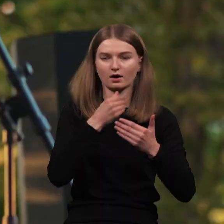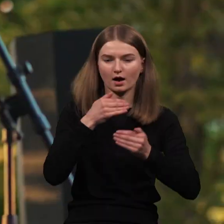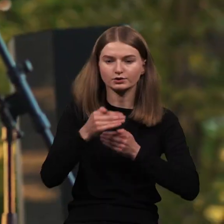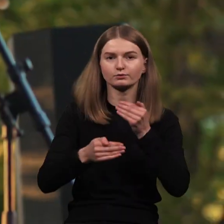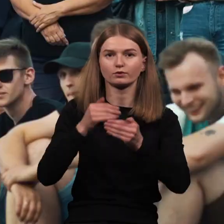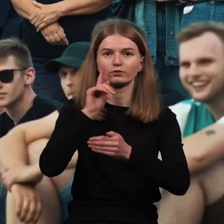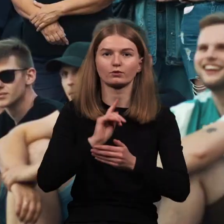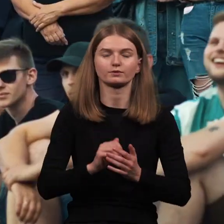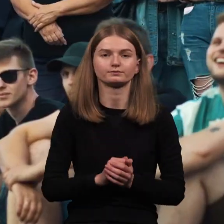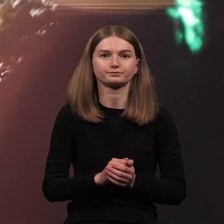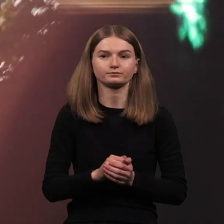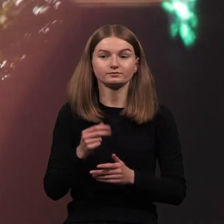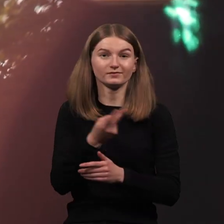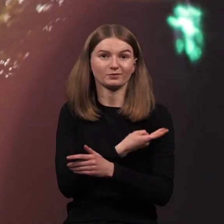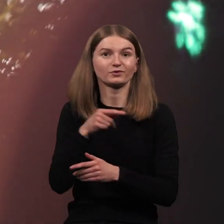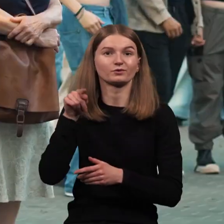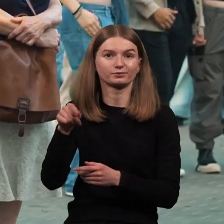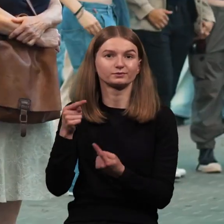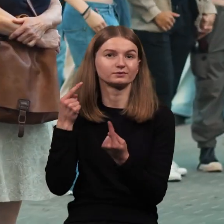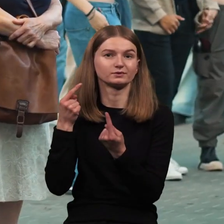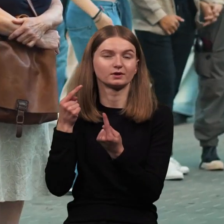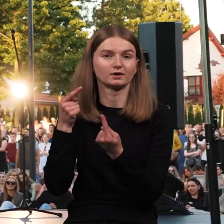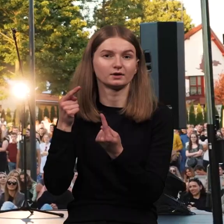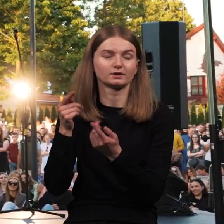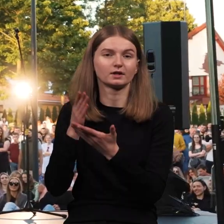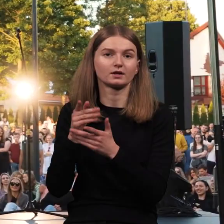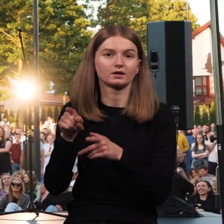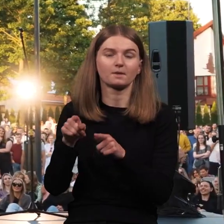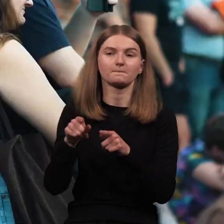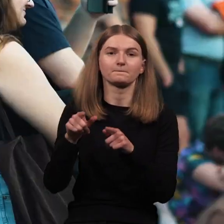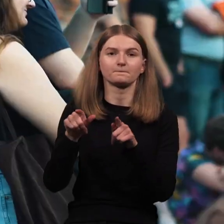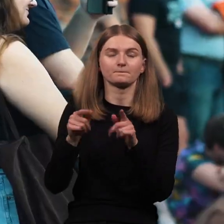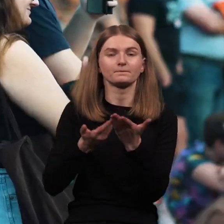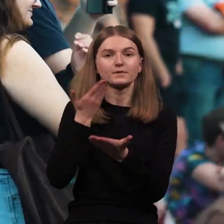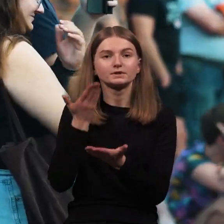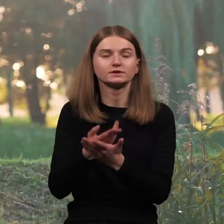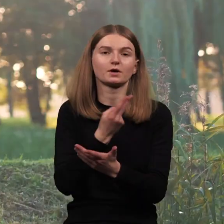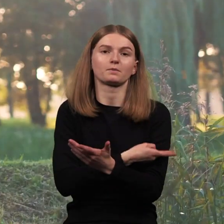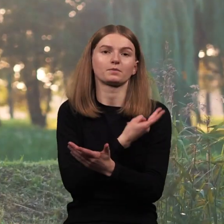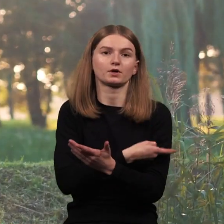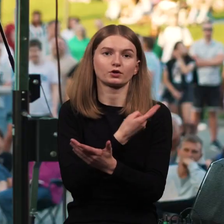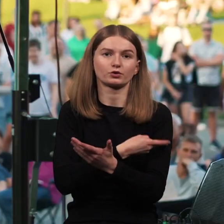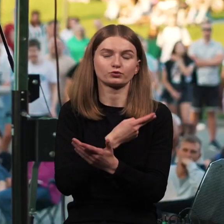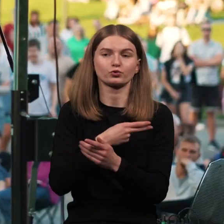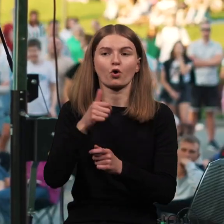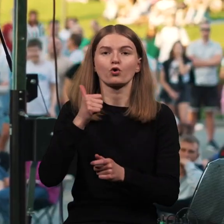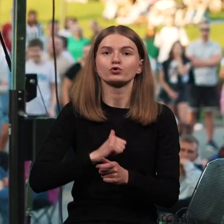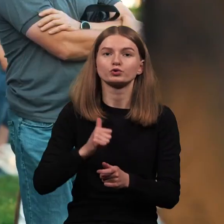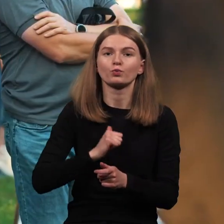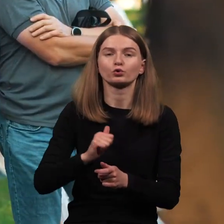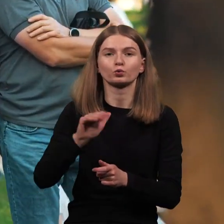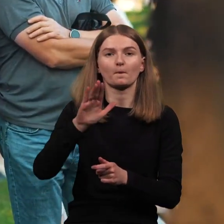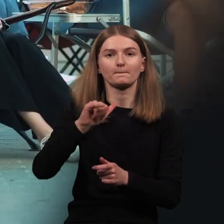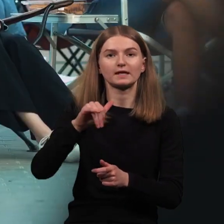programoje stengiamasi atskleisti pasienio regionų šnektų turtingumą, pristatyti biržų krašte gimusių esmenybių Jurgio